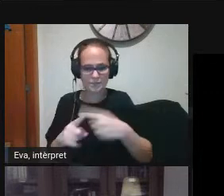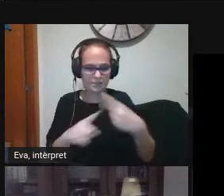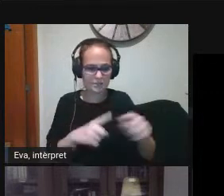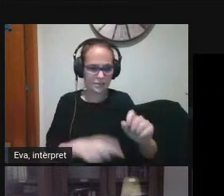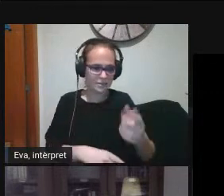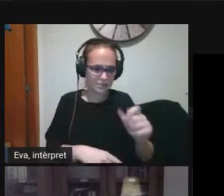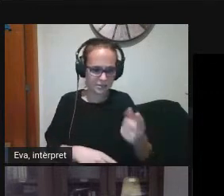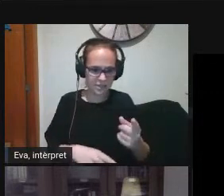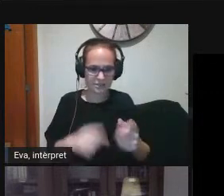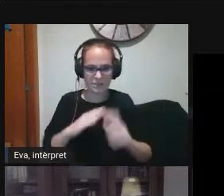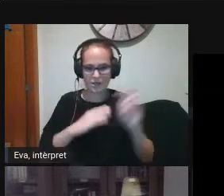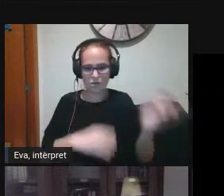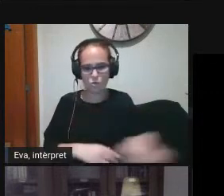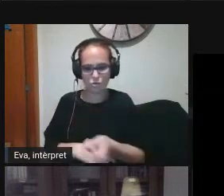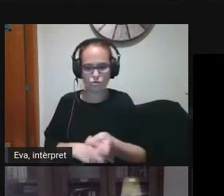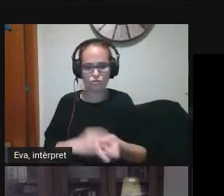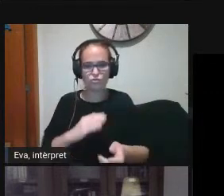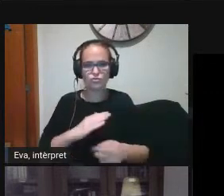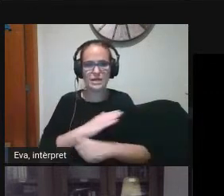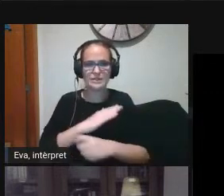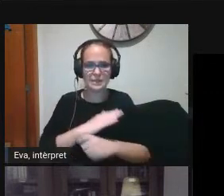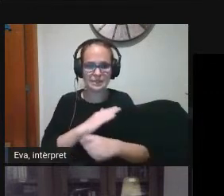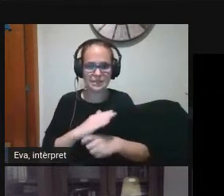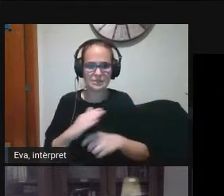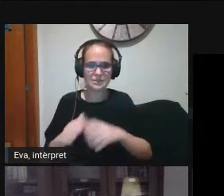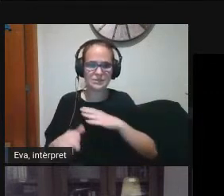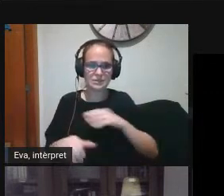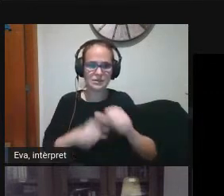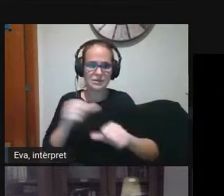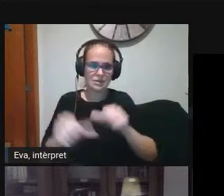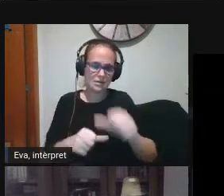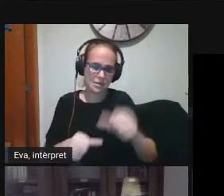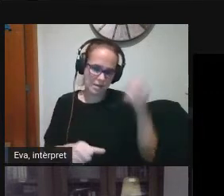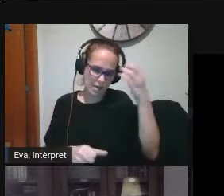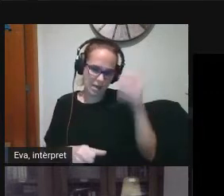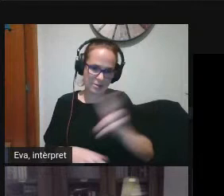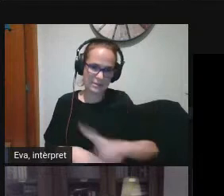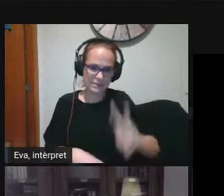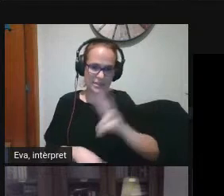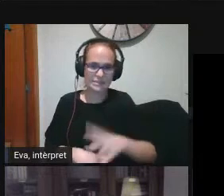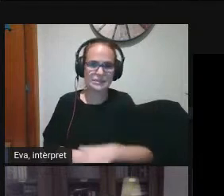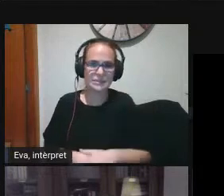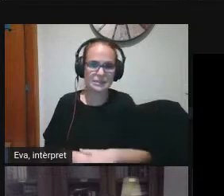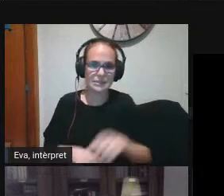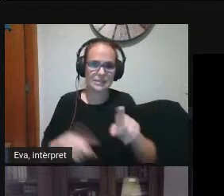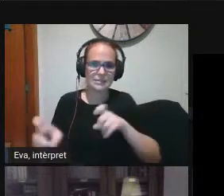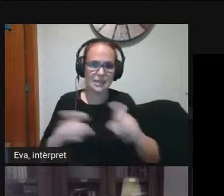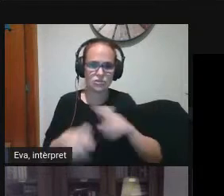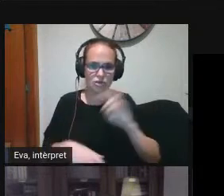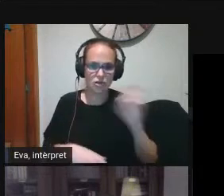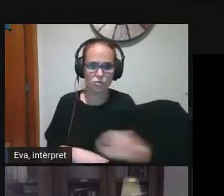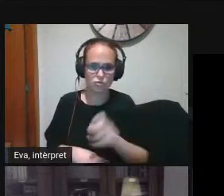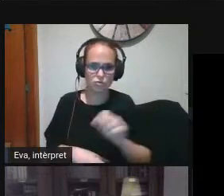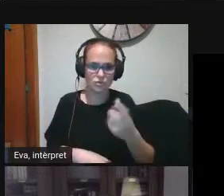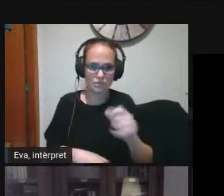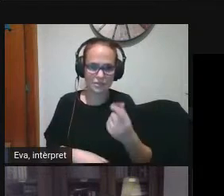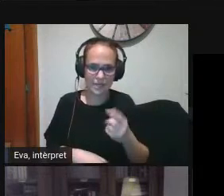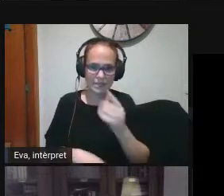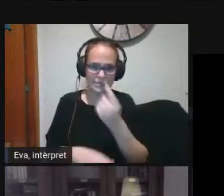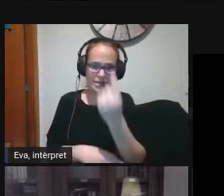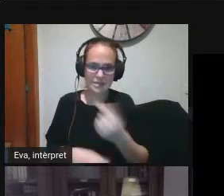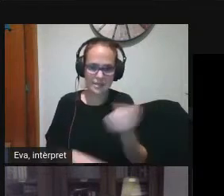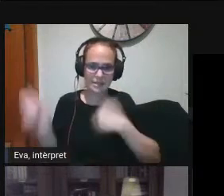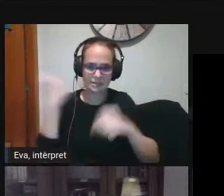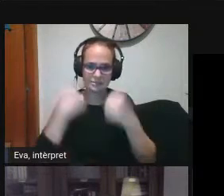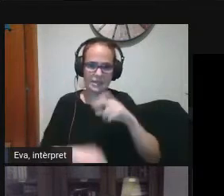i estratègies en processos d'ensenyament i aprenentatge selecció de recursos digitals pel disseny d'activitats etc.